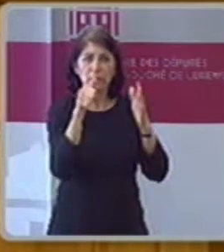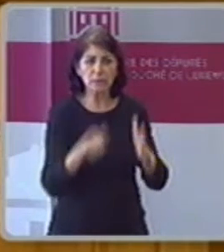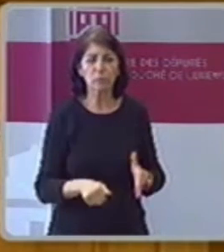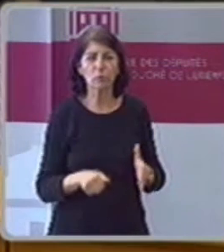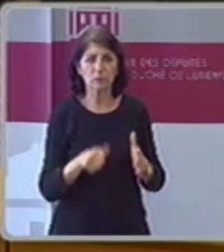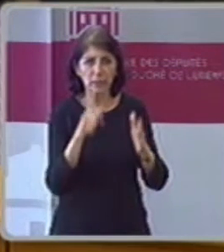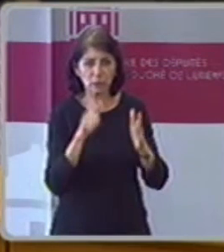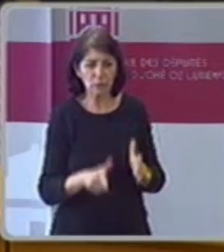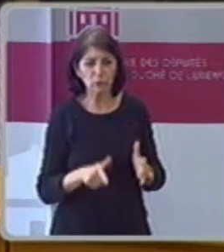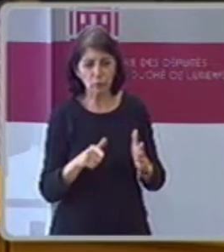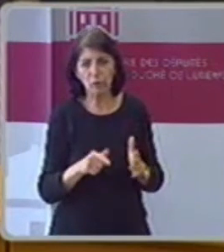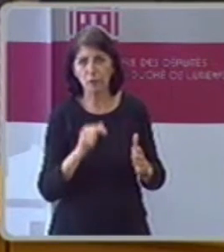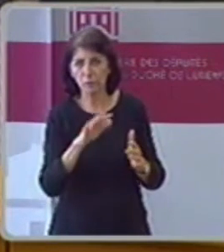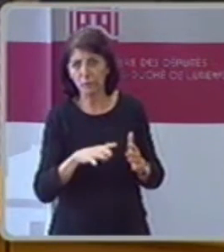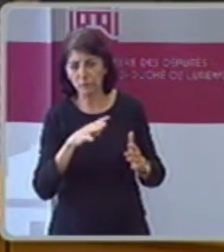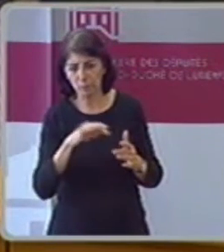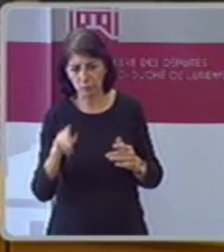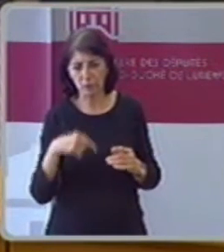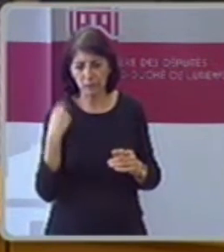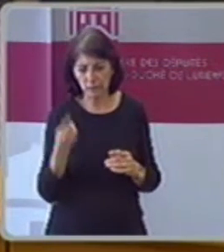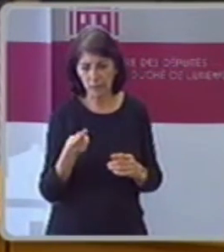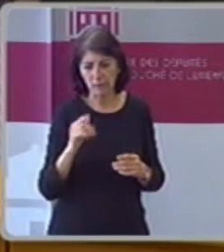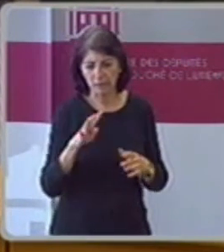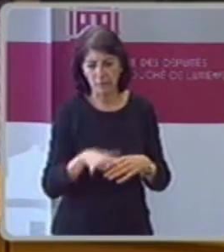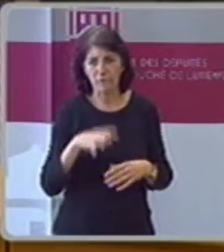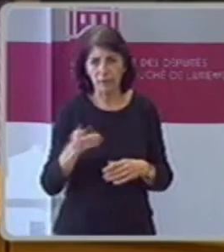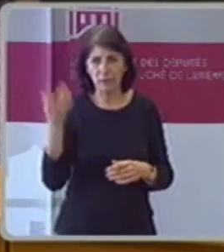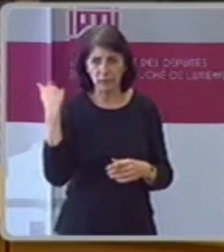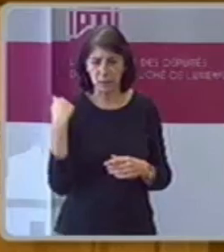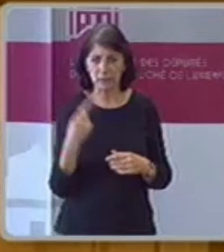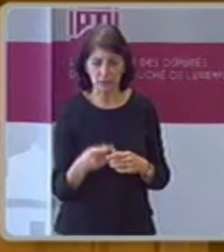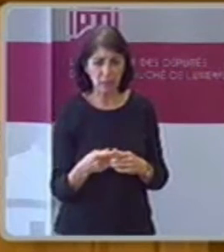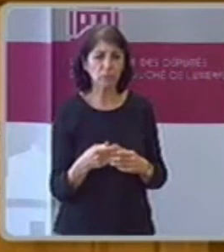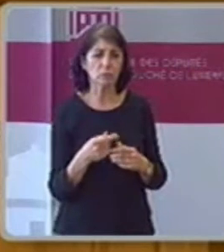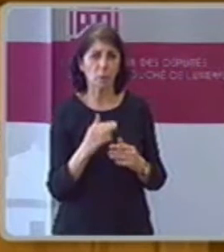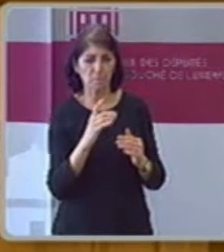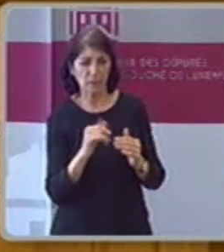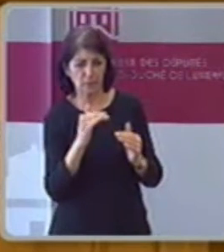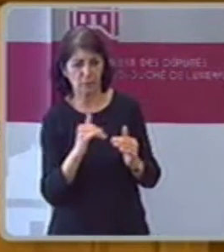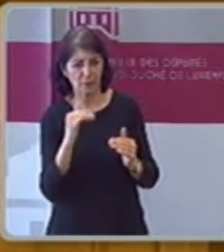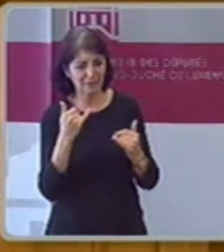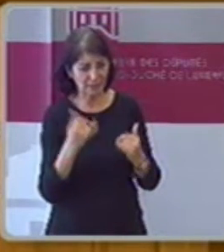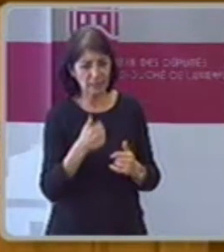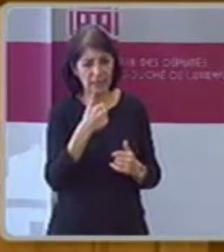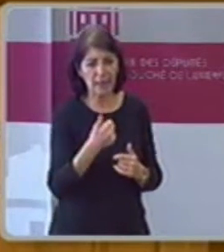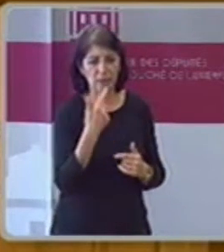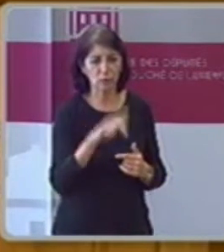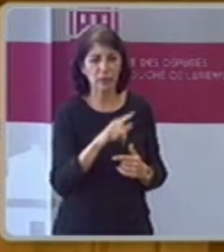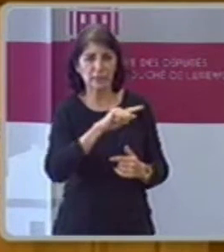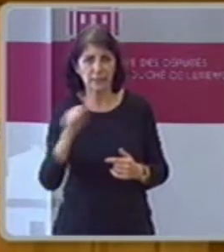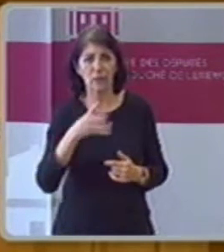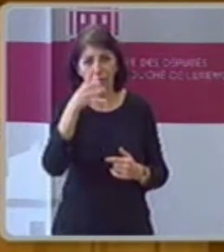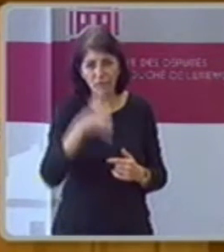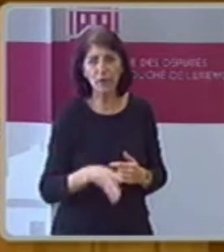31.409 Leute nicht beschäftigt an einem Zeitraum von drei Jahren Sieht Herr Herr Staatsmann ganz